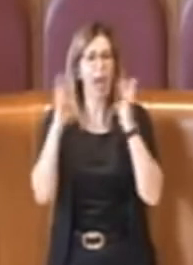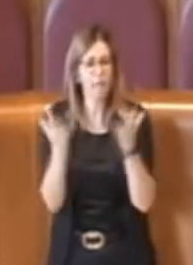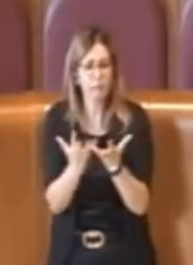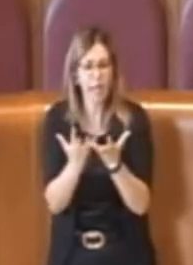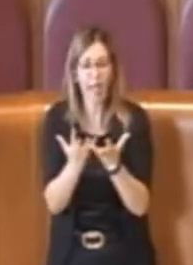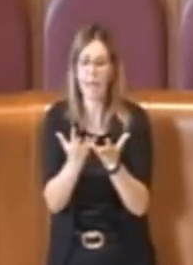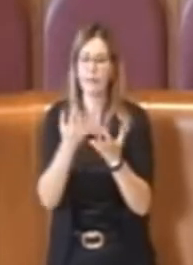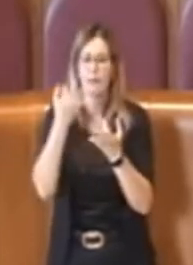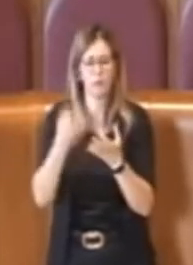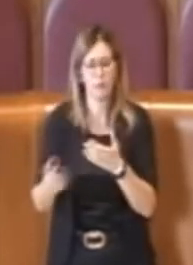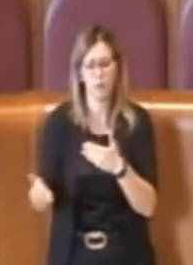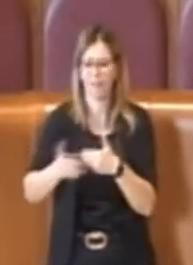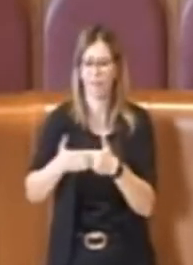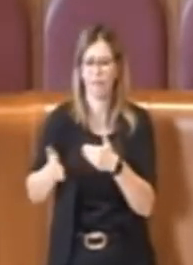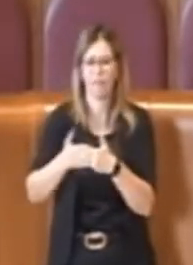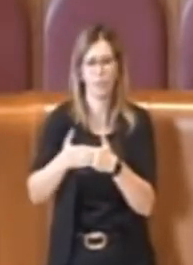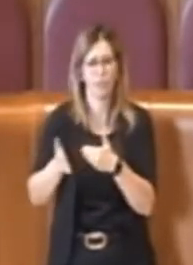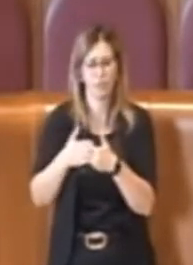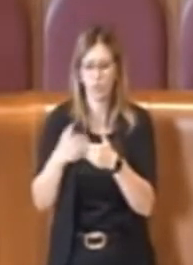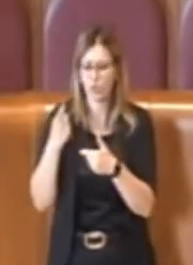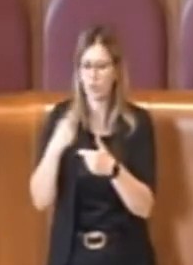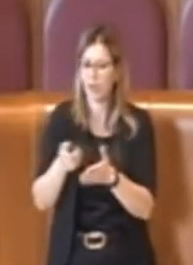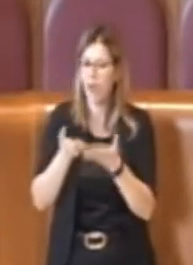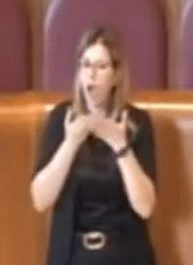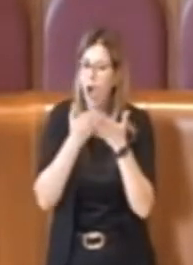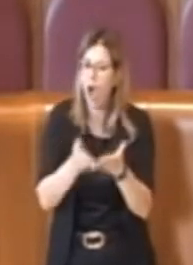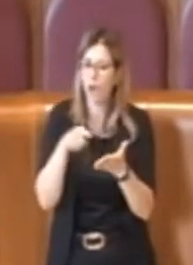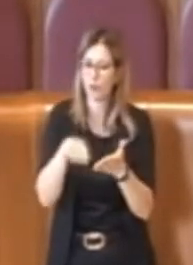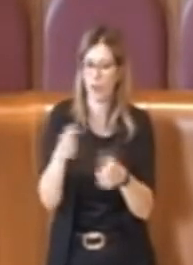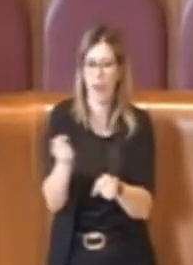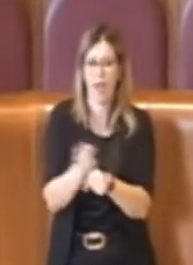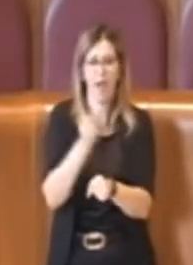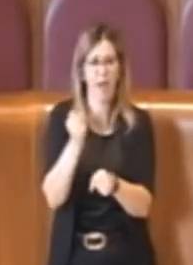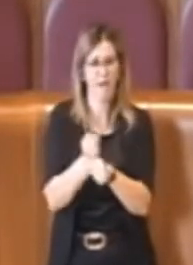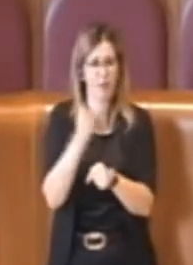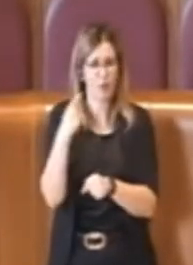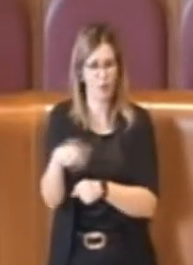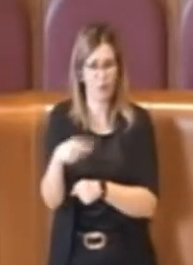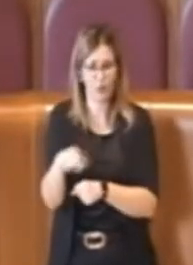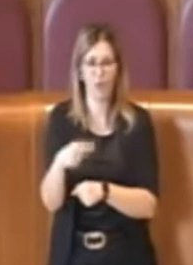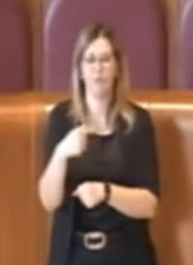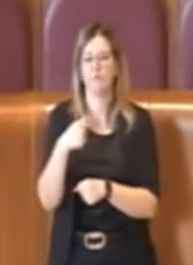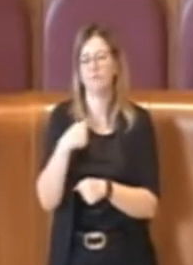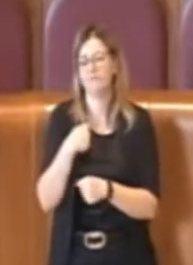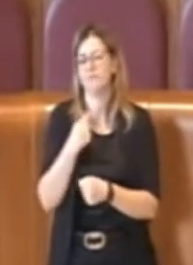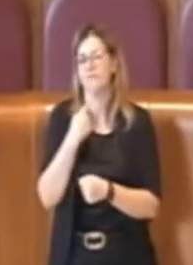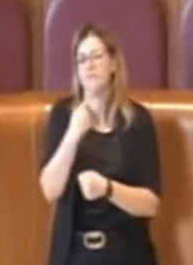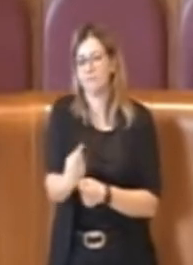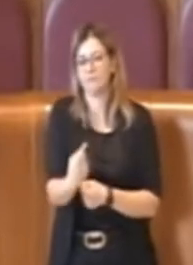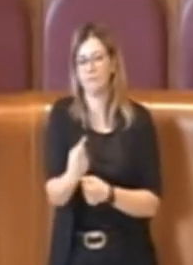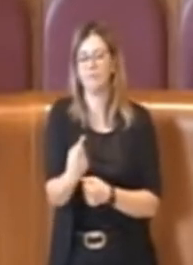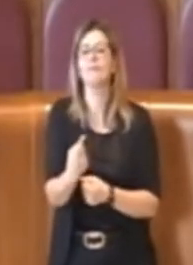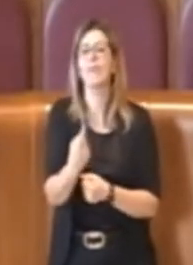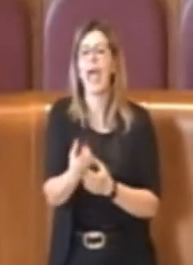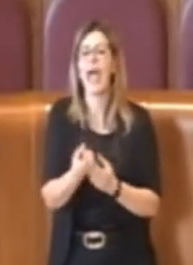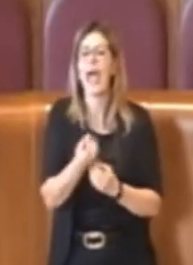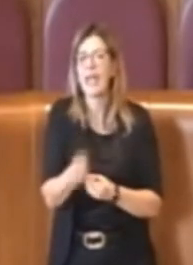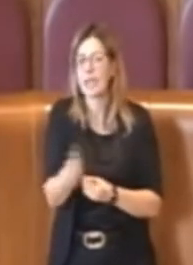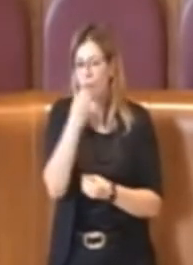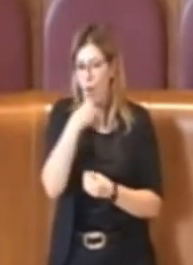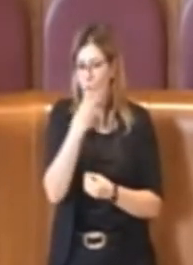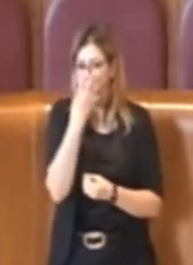per aiutarla in questo percorso e in questo tragitto, perciò insomma le facciamo il nostro grandissimo in bocca al lupo e